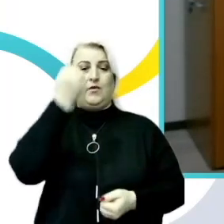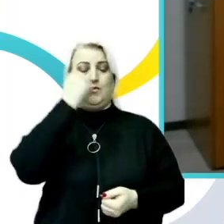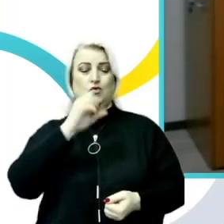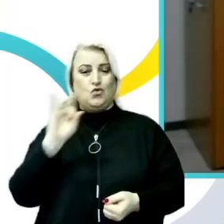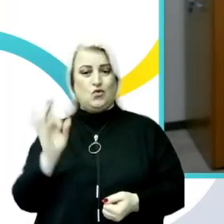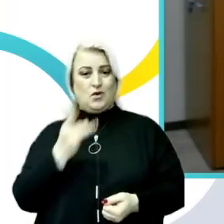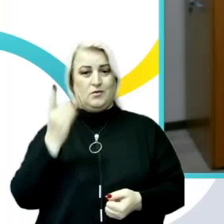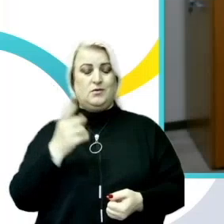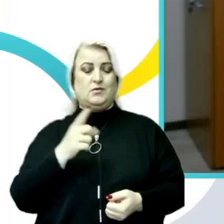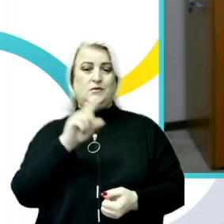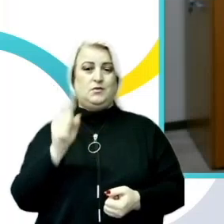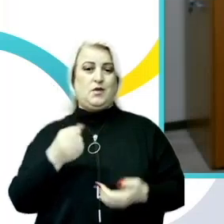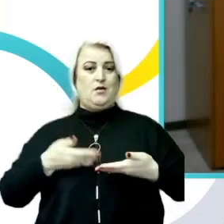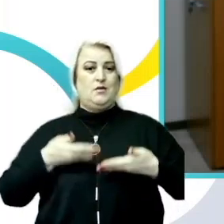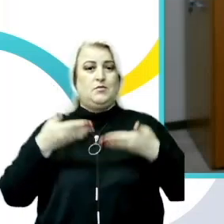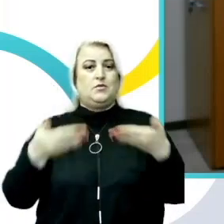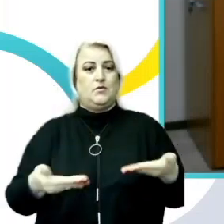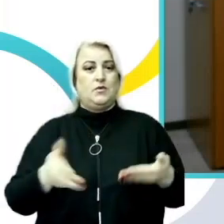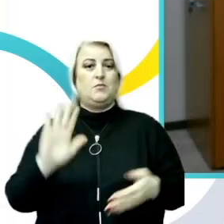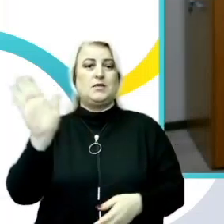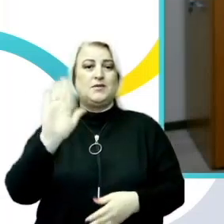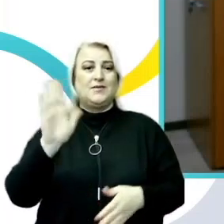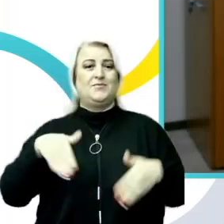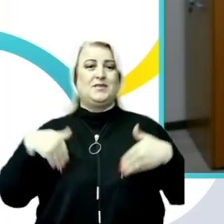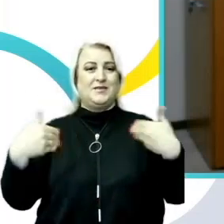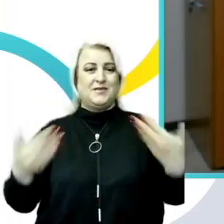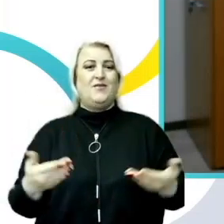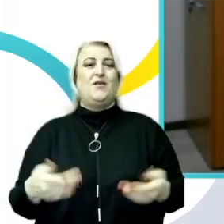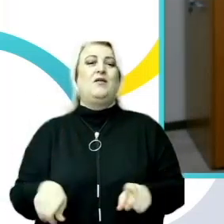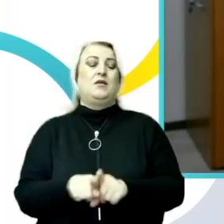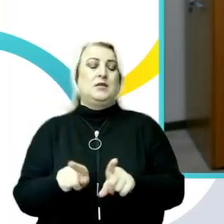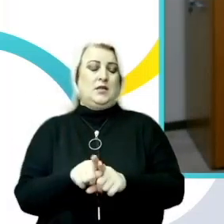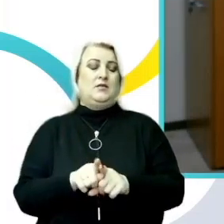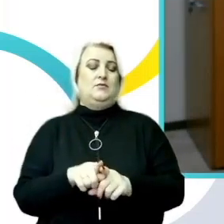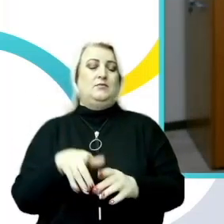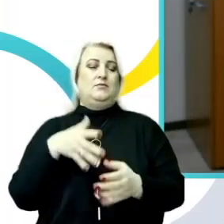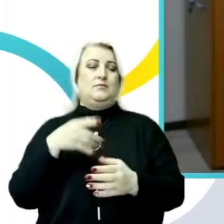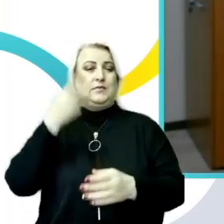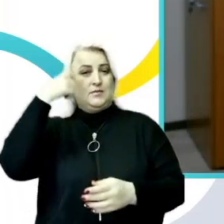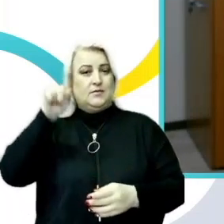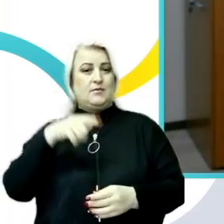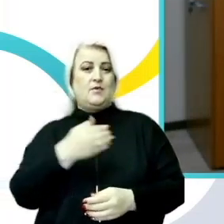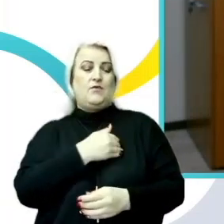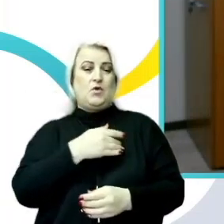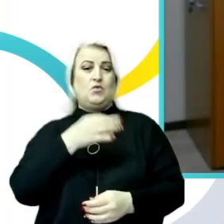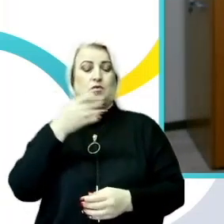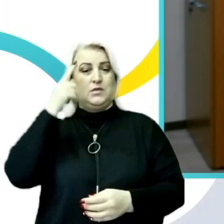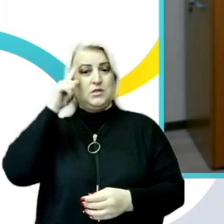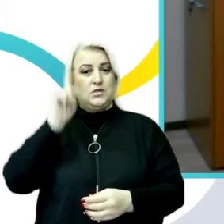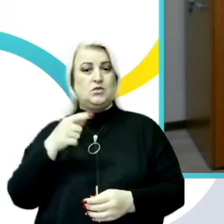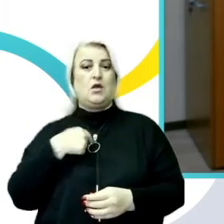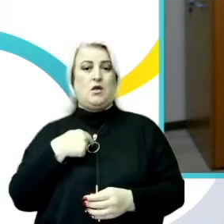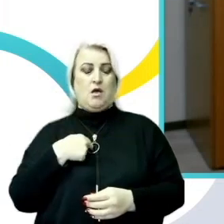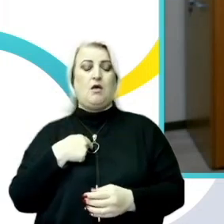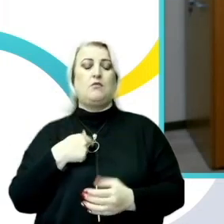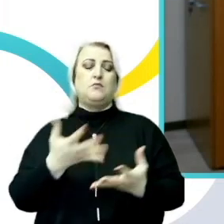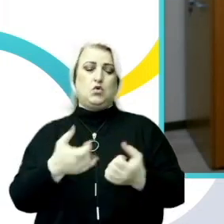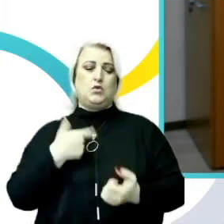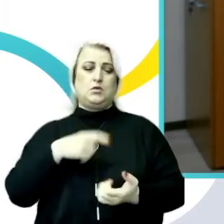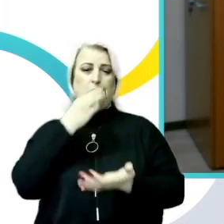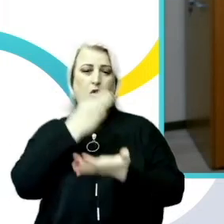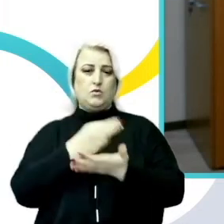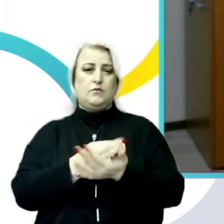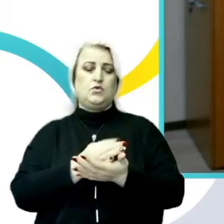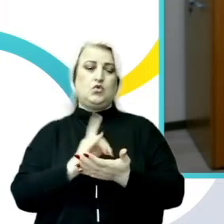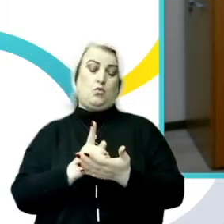pentru invitație, vă felicit pentru asemenea inițiativei și vreau să știți că eu îmi asum ca următorii ani să fiu